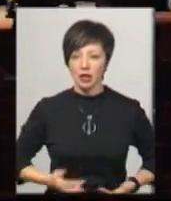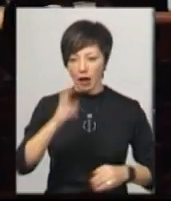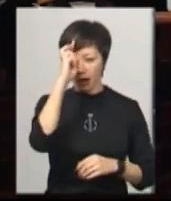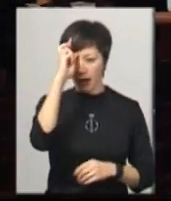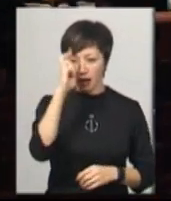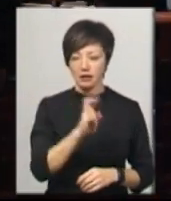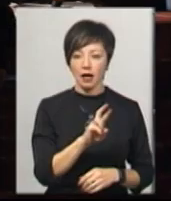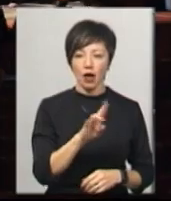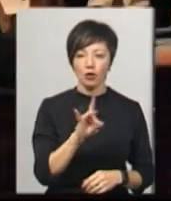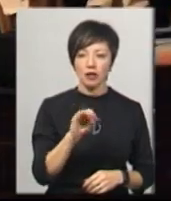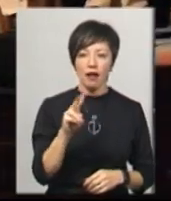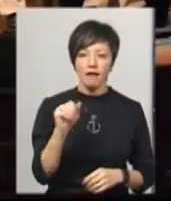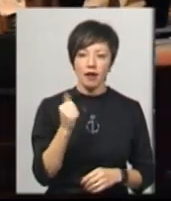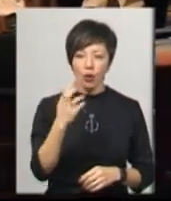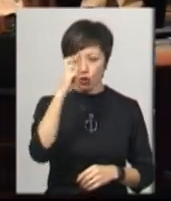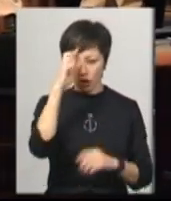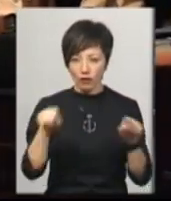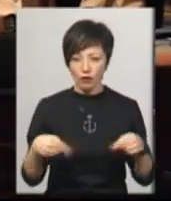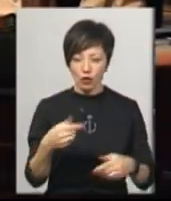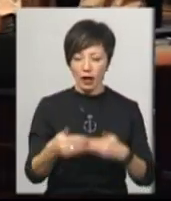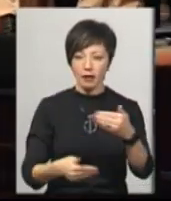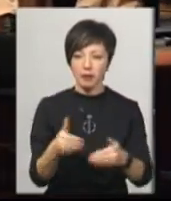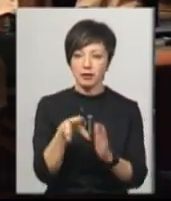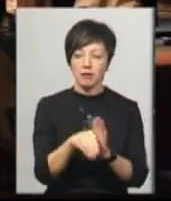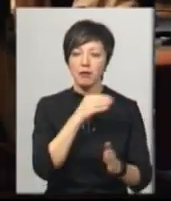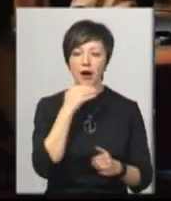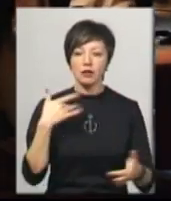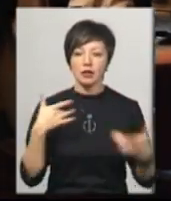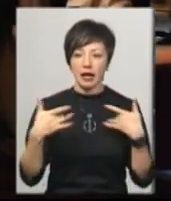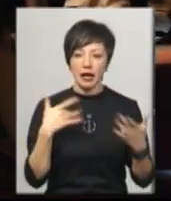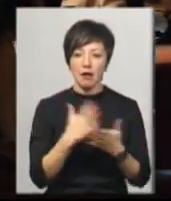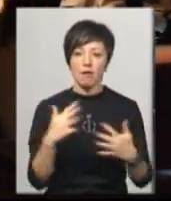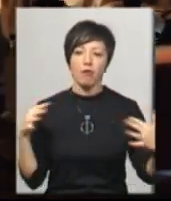й його державотворчі етапи. Для цього задіяно багато артистів, є бойові сцени.